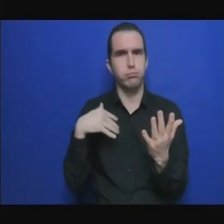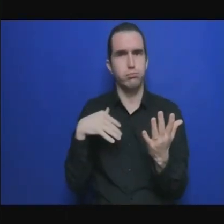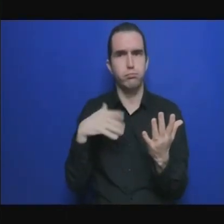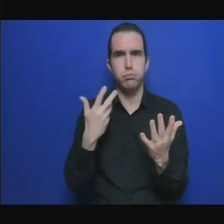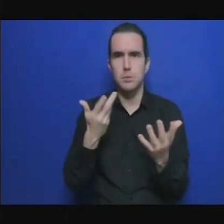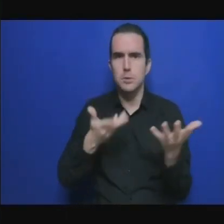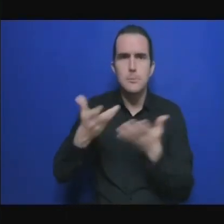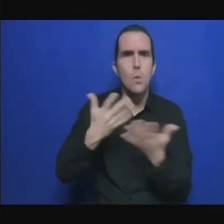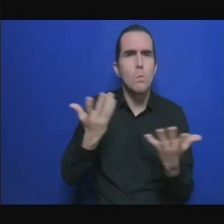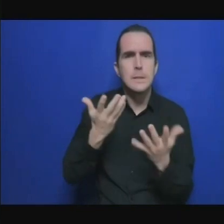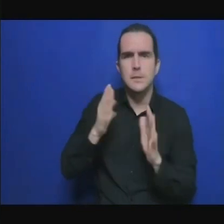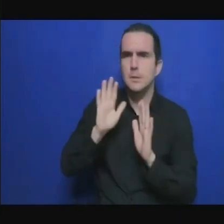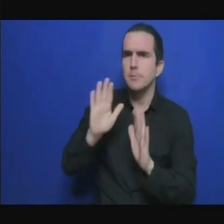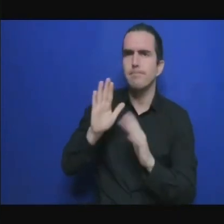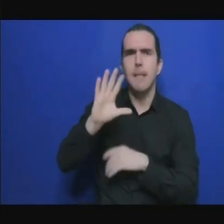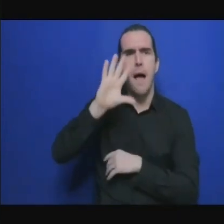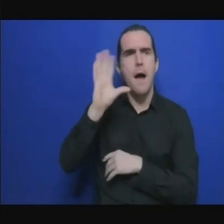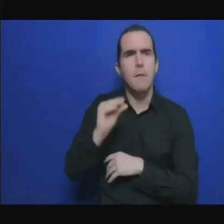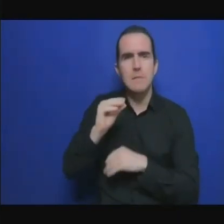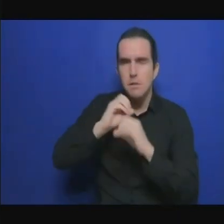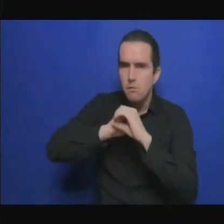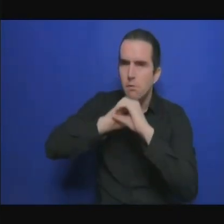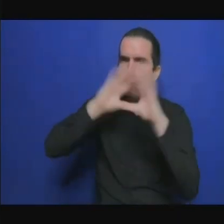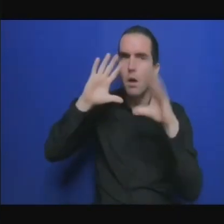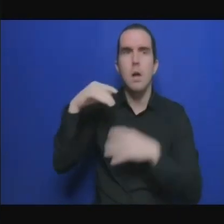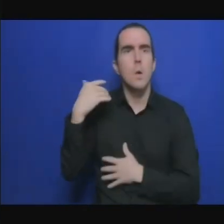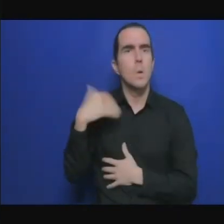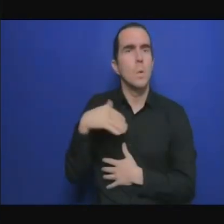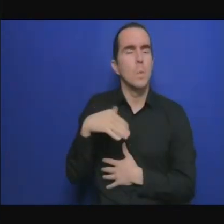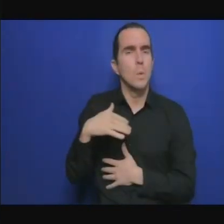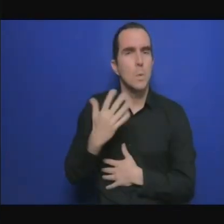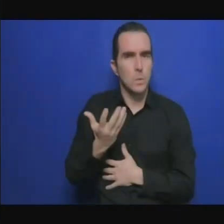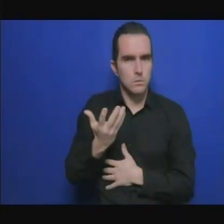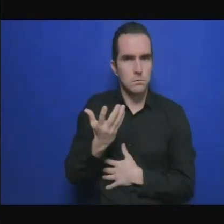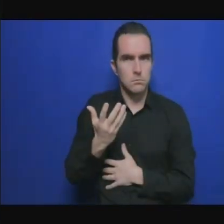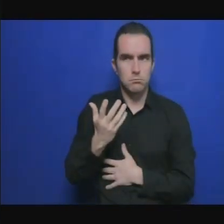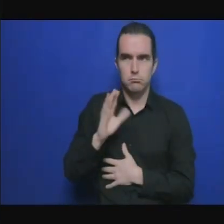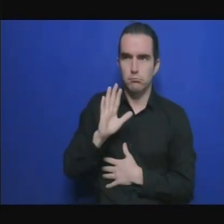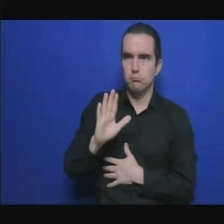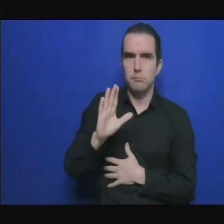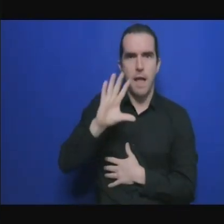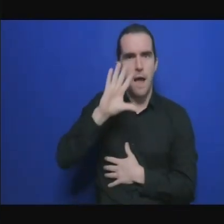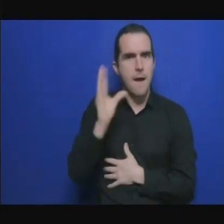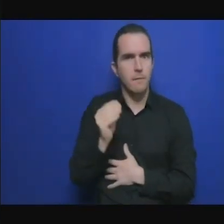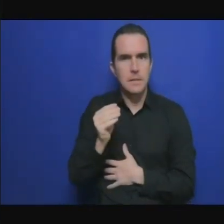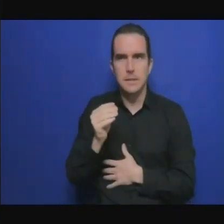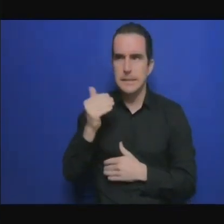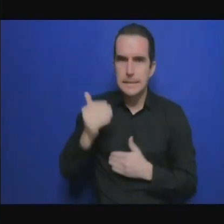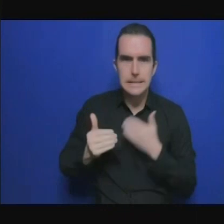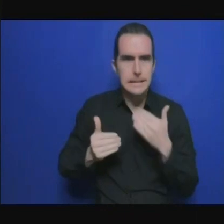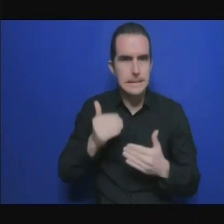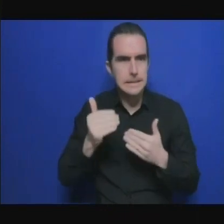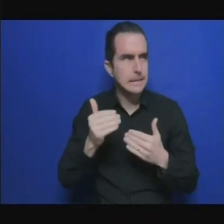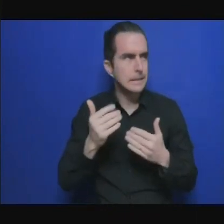un rappel. et ça nous a donné à réfléchir pour ce qui est de ce qui attend l'Afrique et le reste du monde.